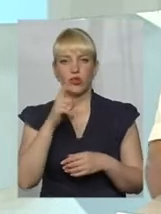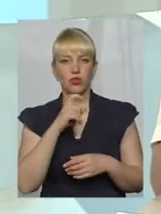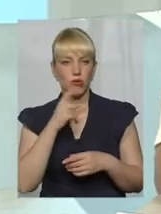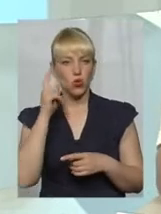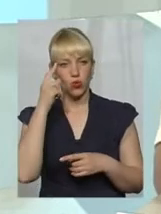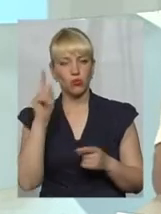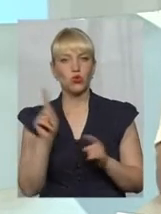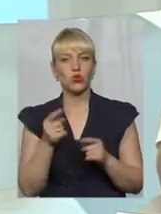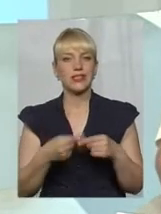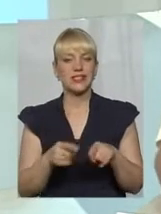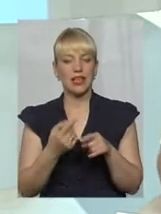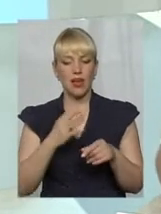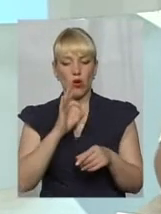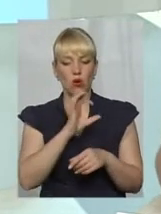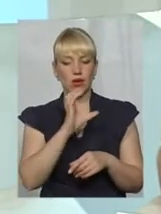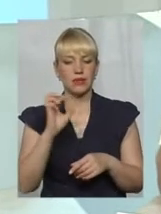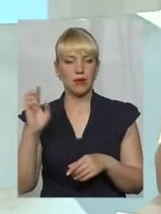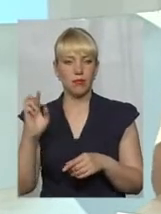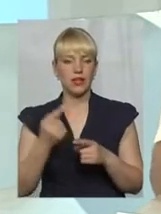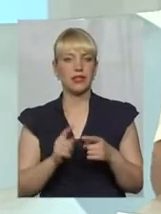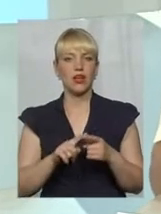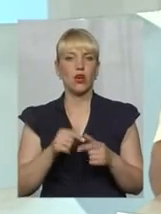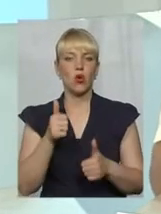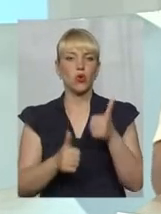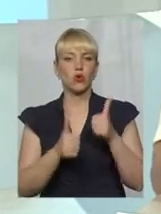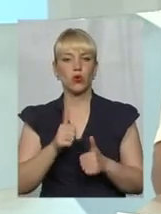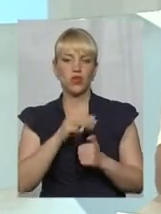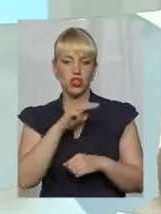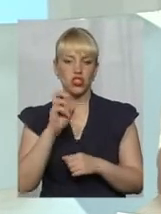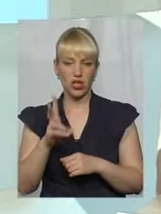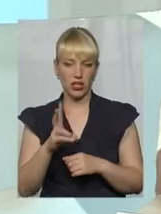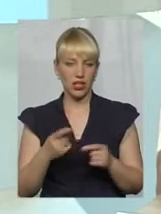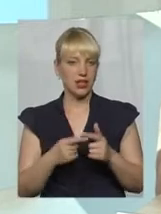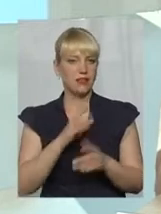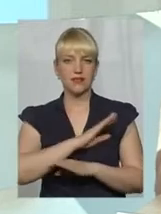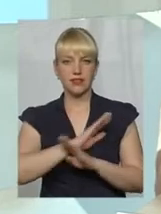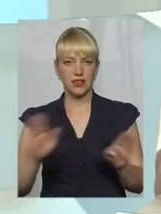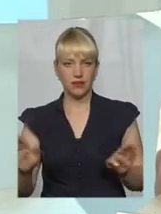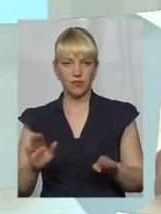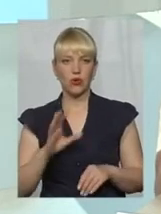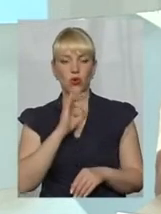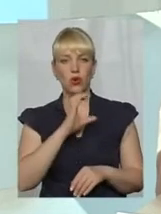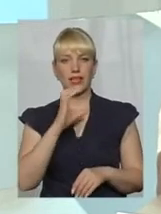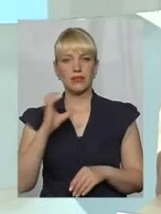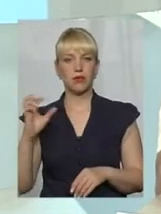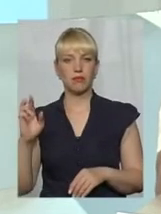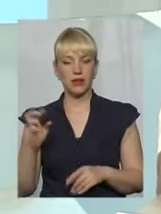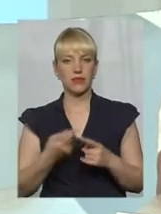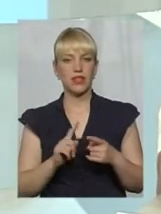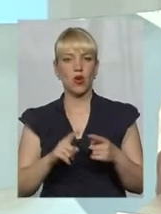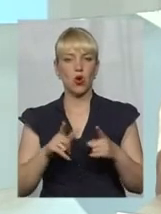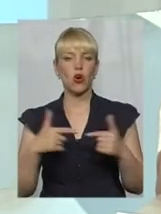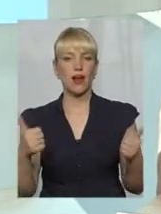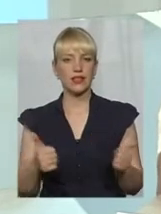якась така організація, конкурент джеку або управляючої компанії. Ні. Це ОСББ – це організація, яка